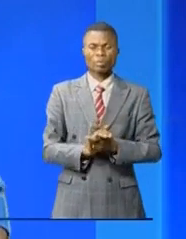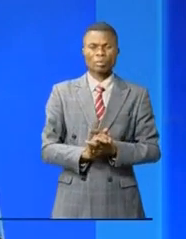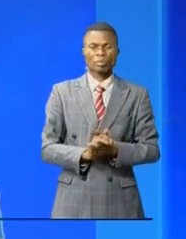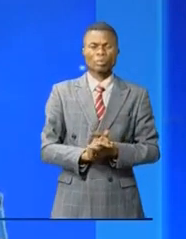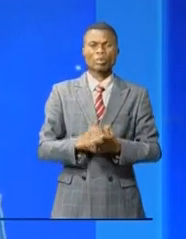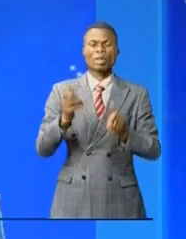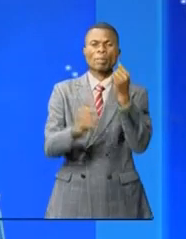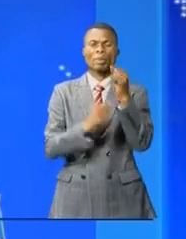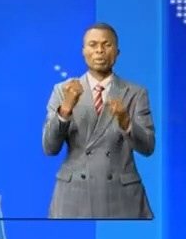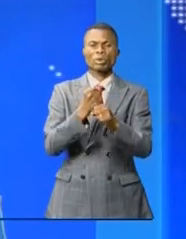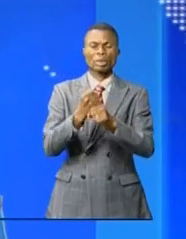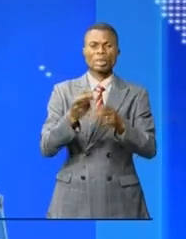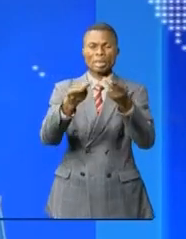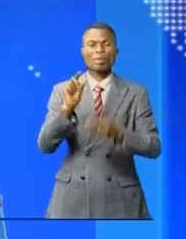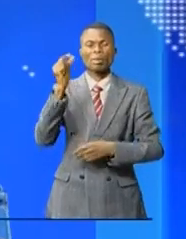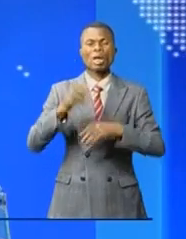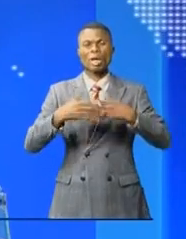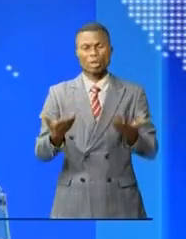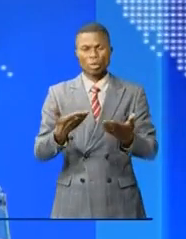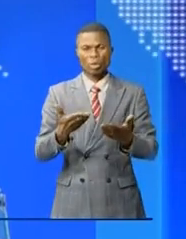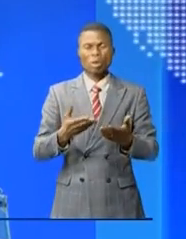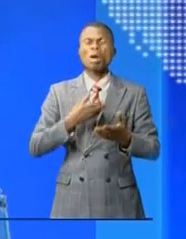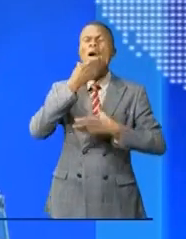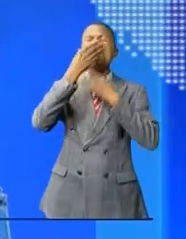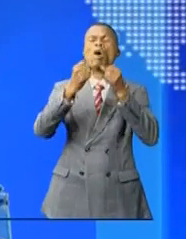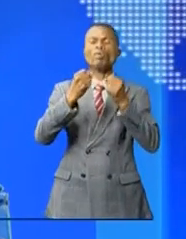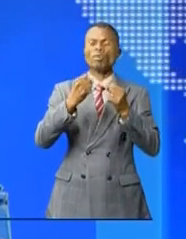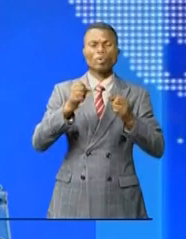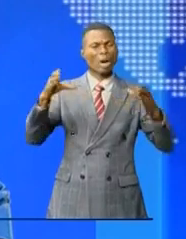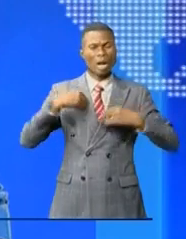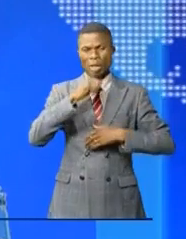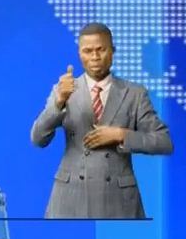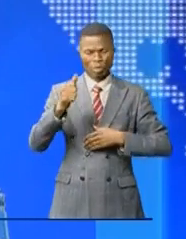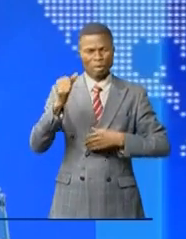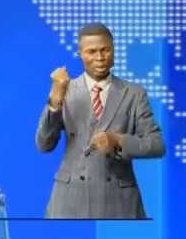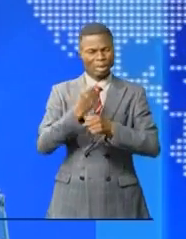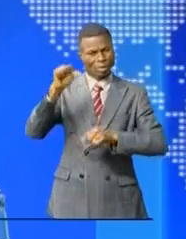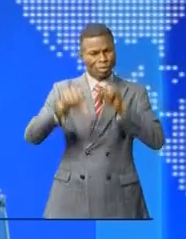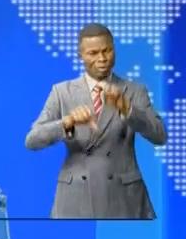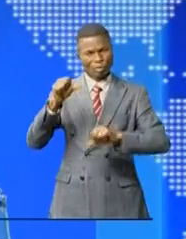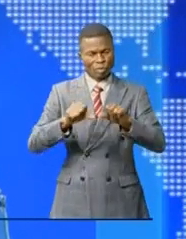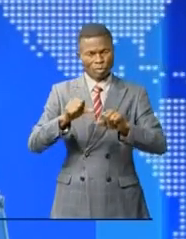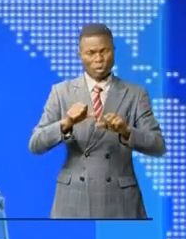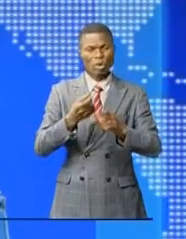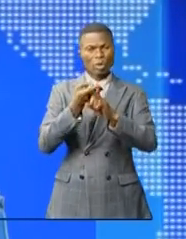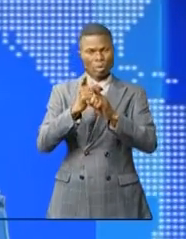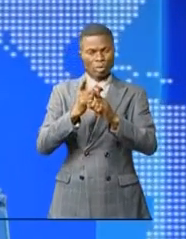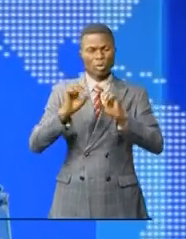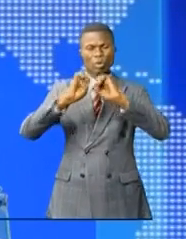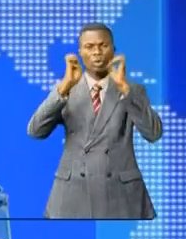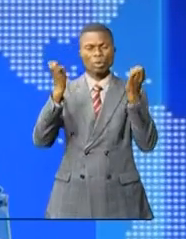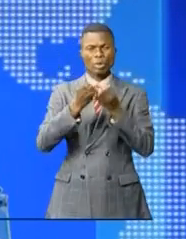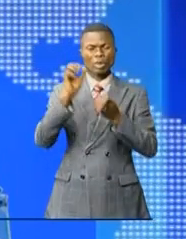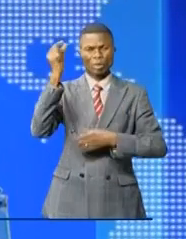personnel local dans des sites miniers des voies s'élèvent pour condamner certaines pratiques orientales, ressources, une entreprise